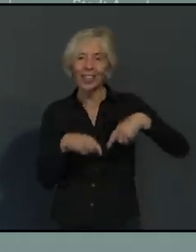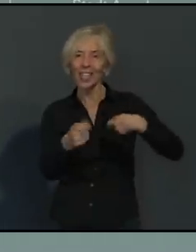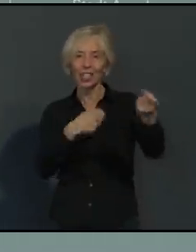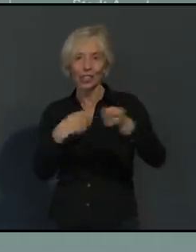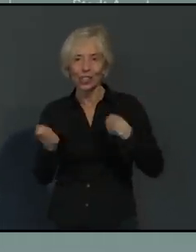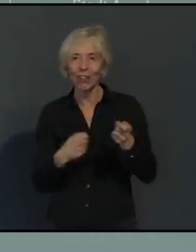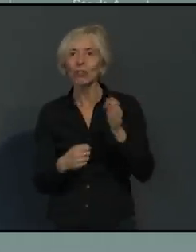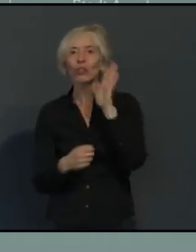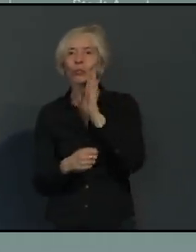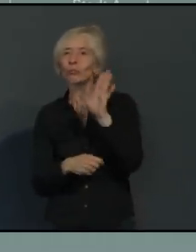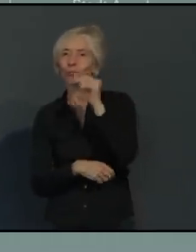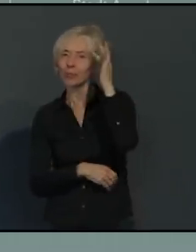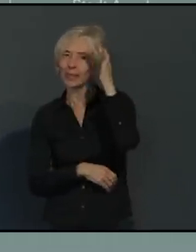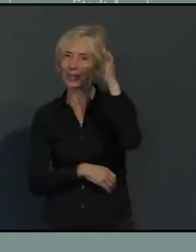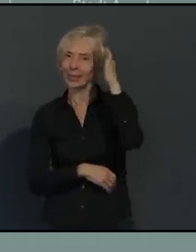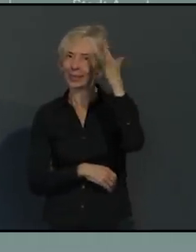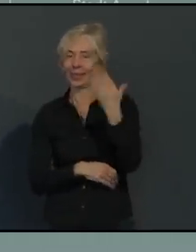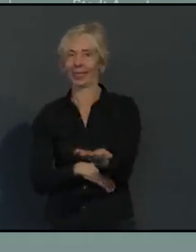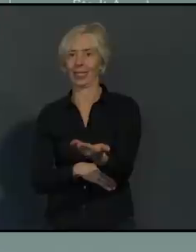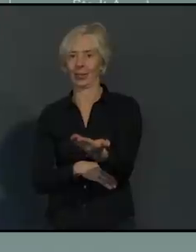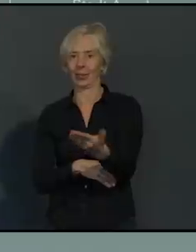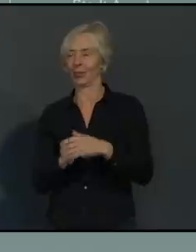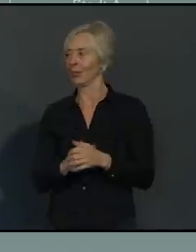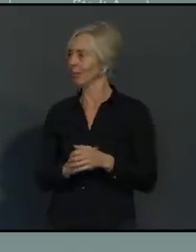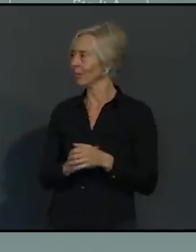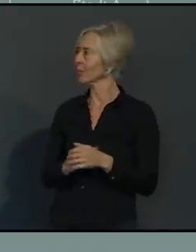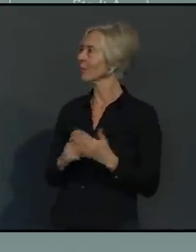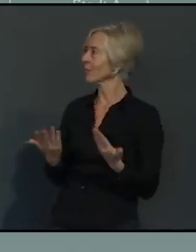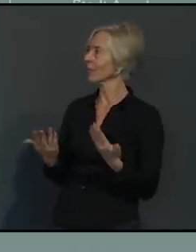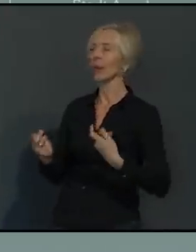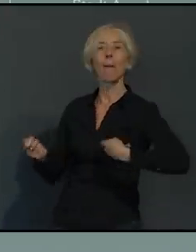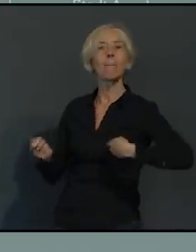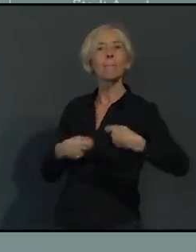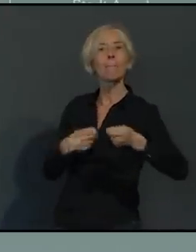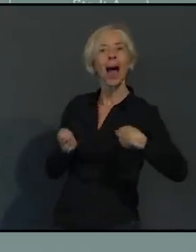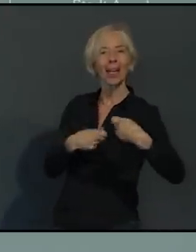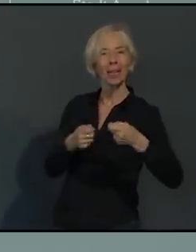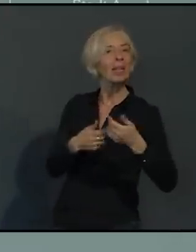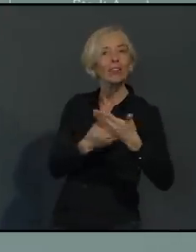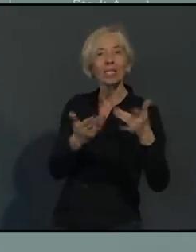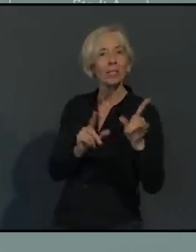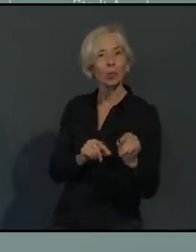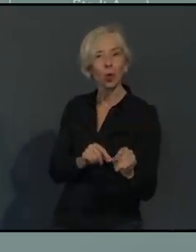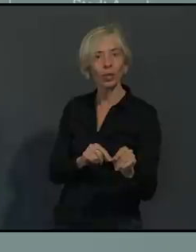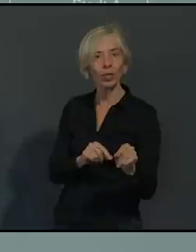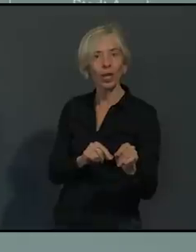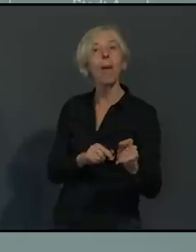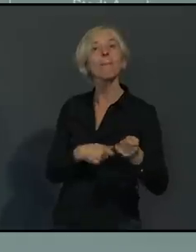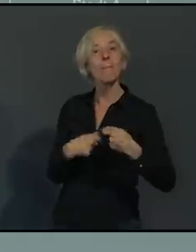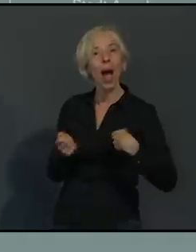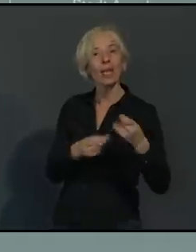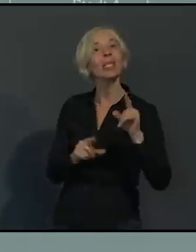vor Ort denken. Was heißt Marketing in diesen Zeiten? Vielleicht nicht nur Kreativität,